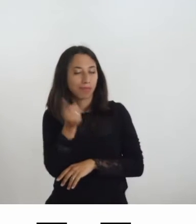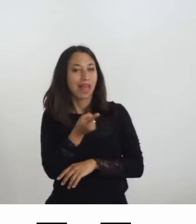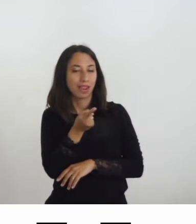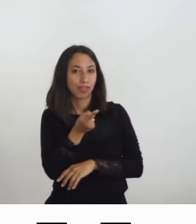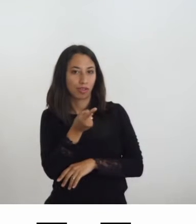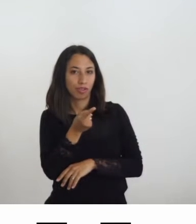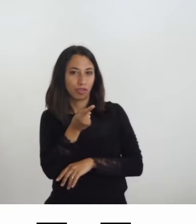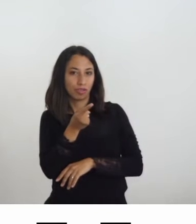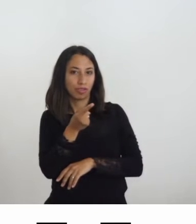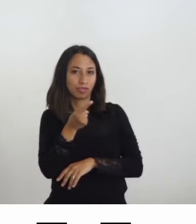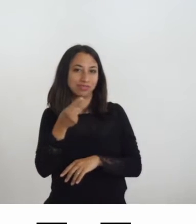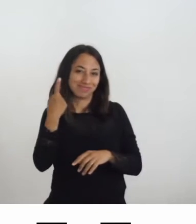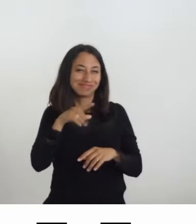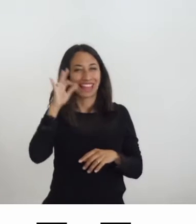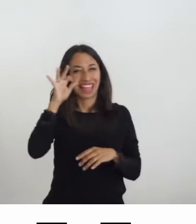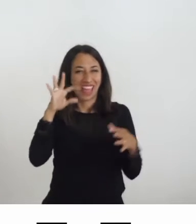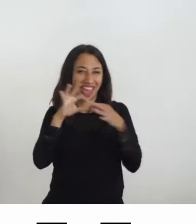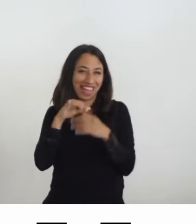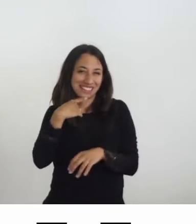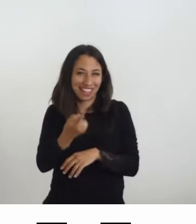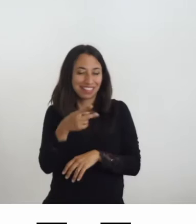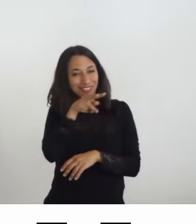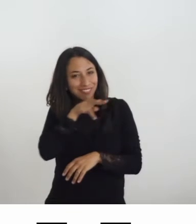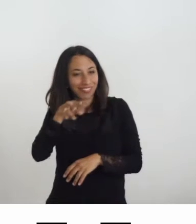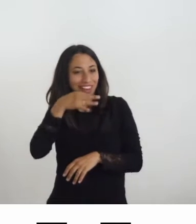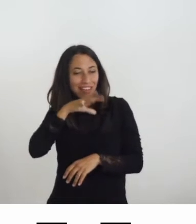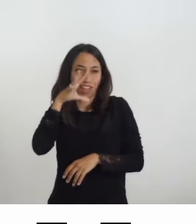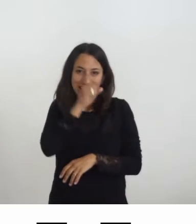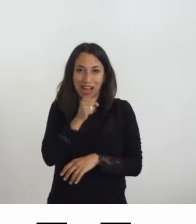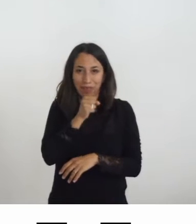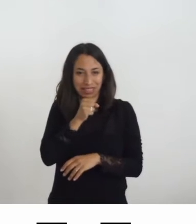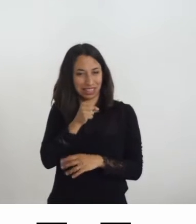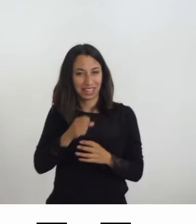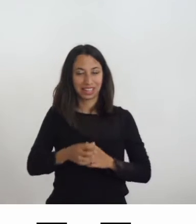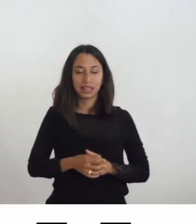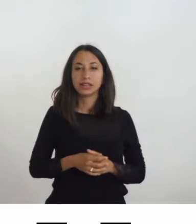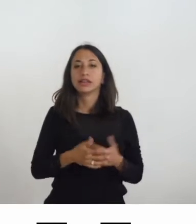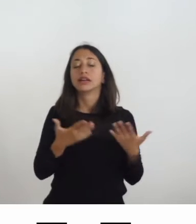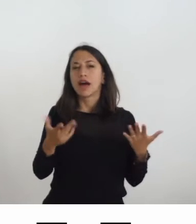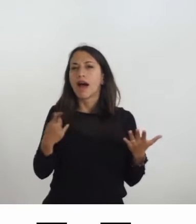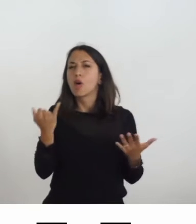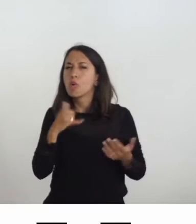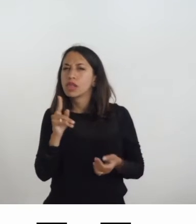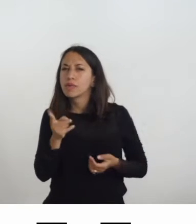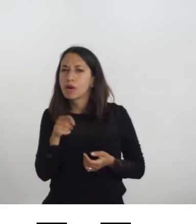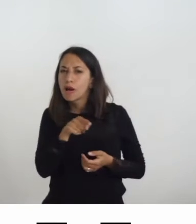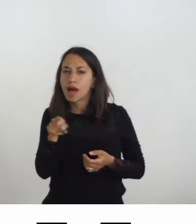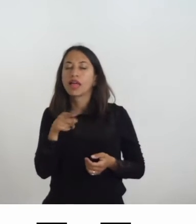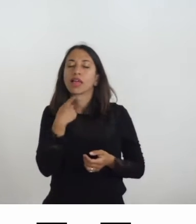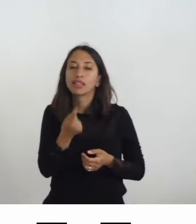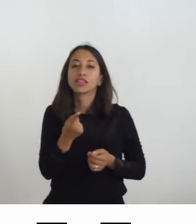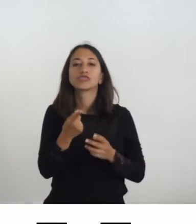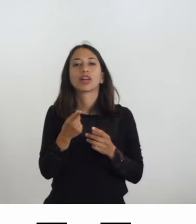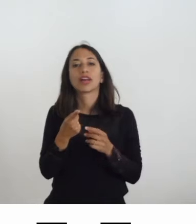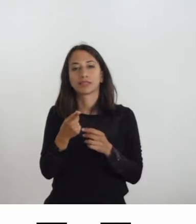si chiama leggibility e readability, questa contrapposizione, che tradotti matericamente significa prevedere